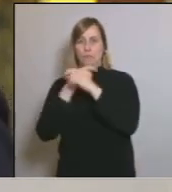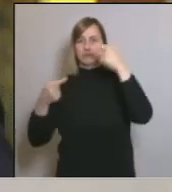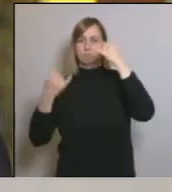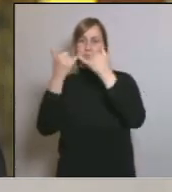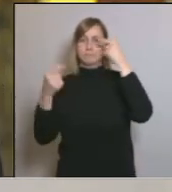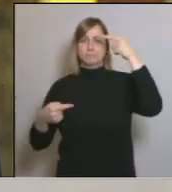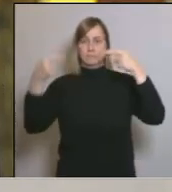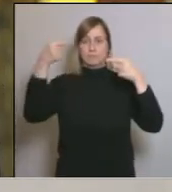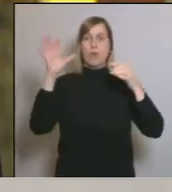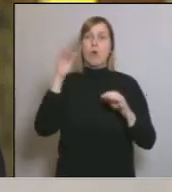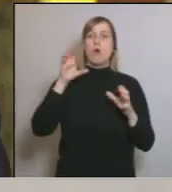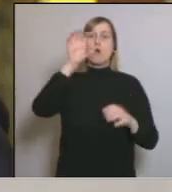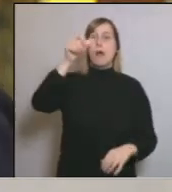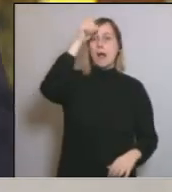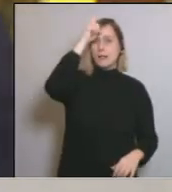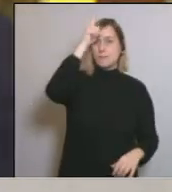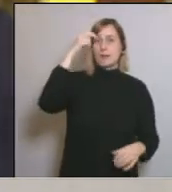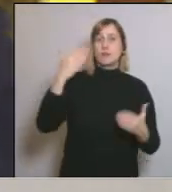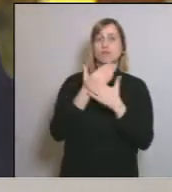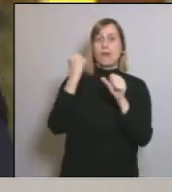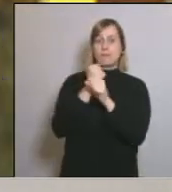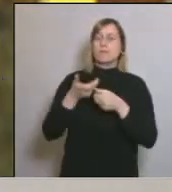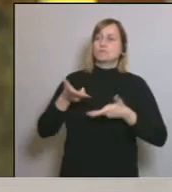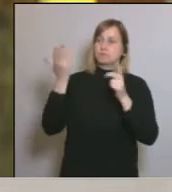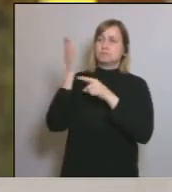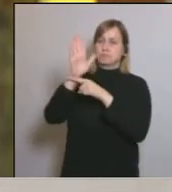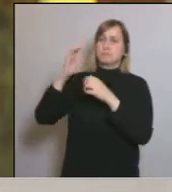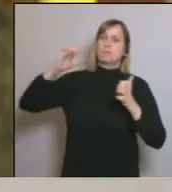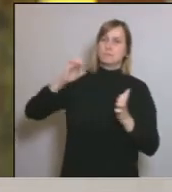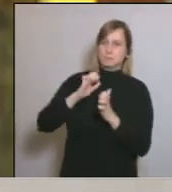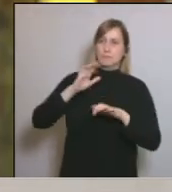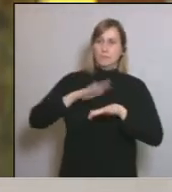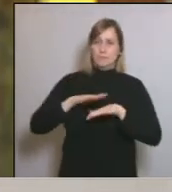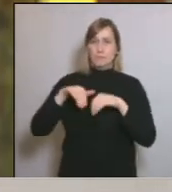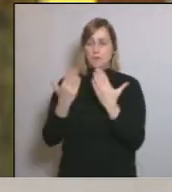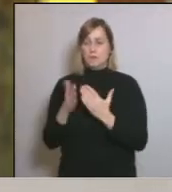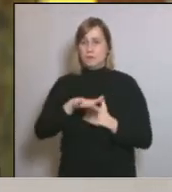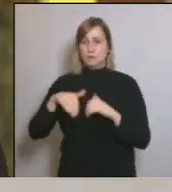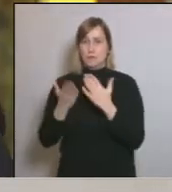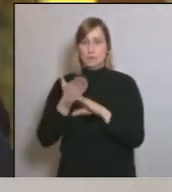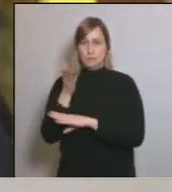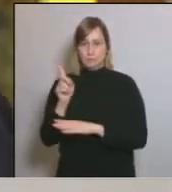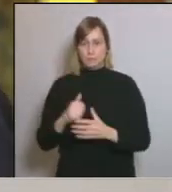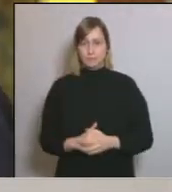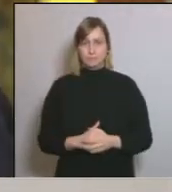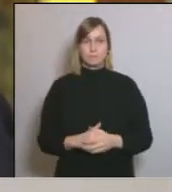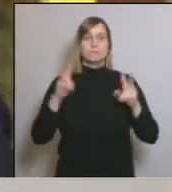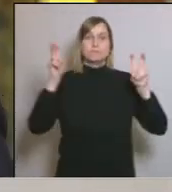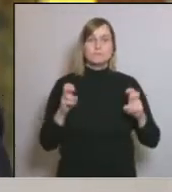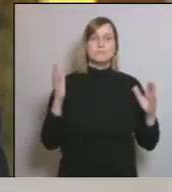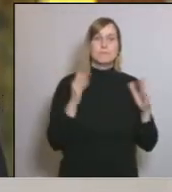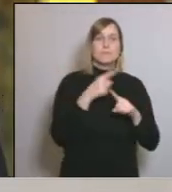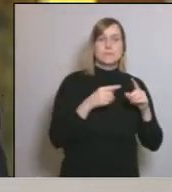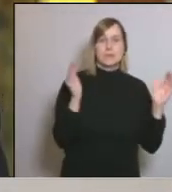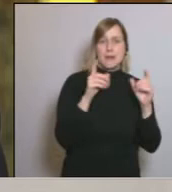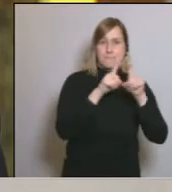possibilitat de reduir la jornada de treball. Respecte a les pimes i als autònoms, un paquet de mesures concretes. En primer lloc,